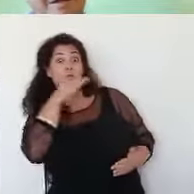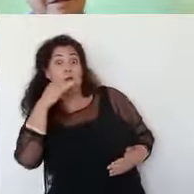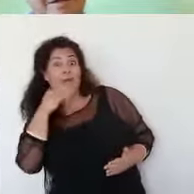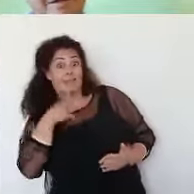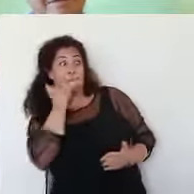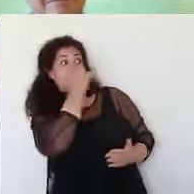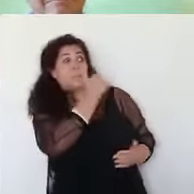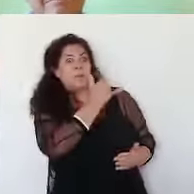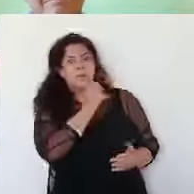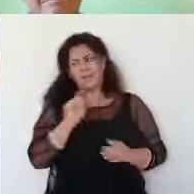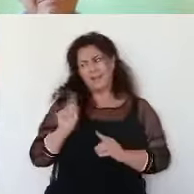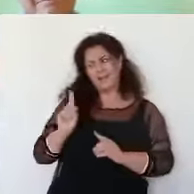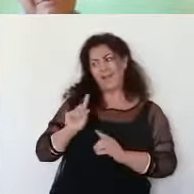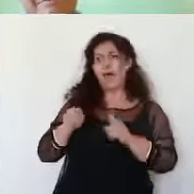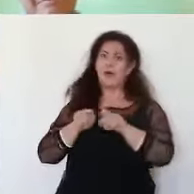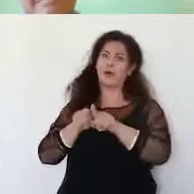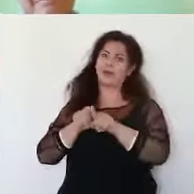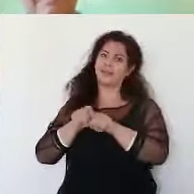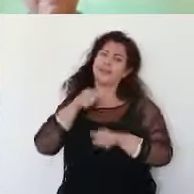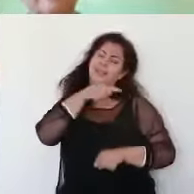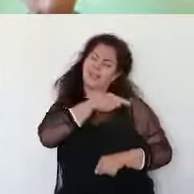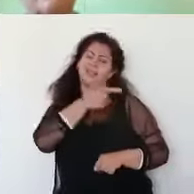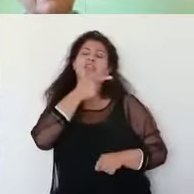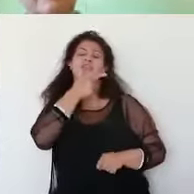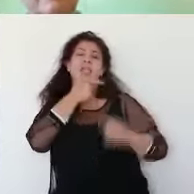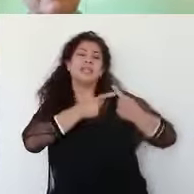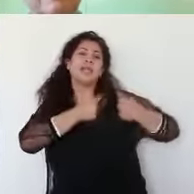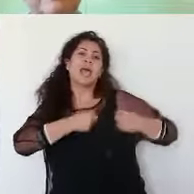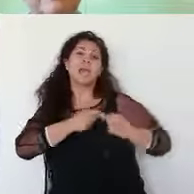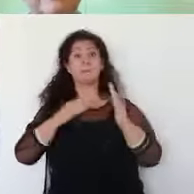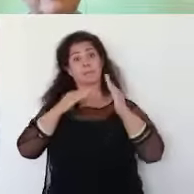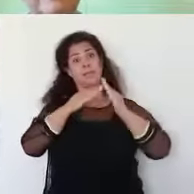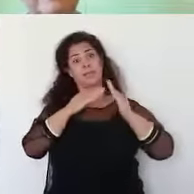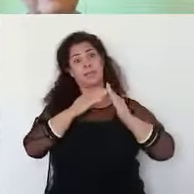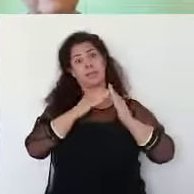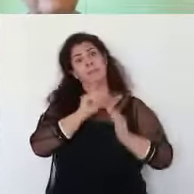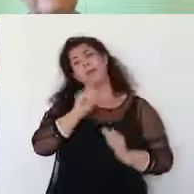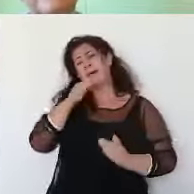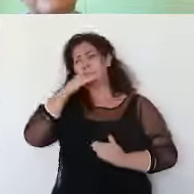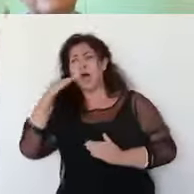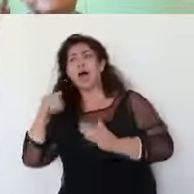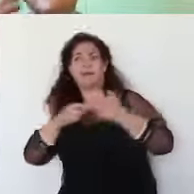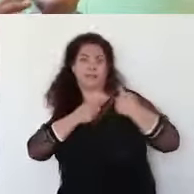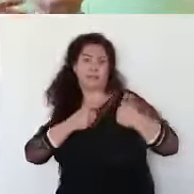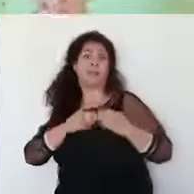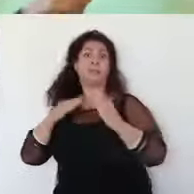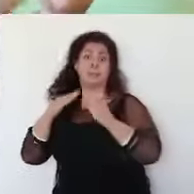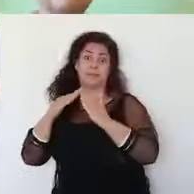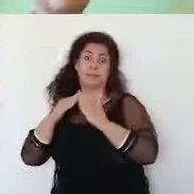لازأ قلع قلب الإرة نعم قلب الإرة بأنت